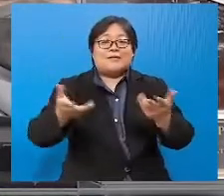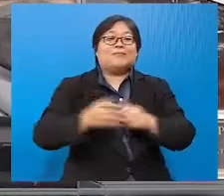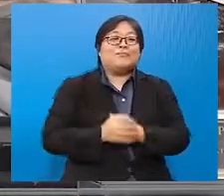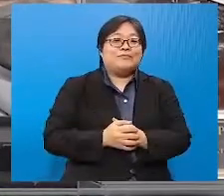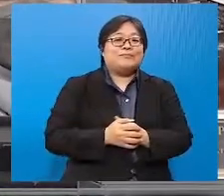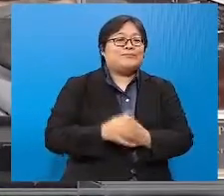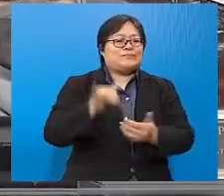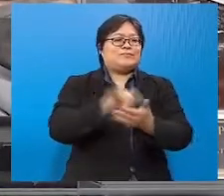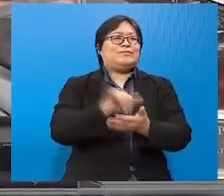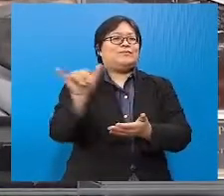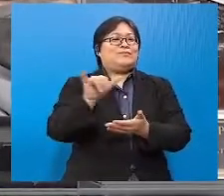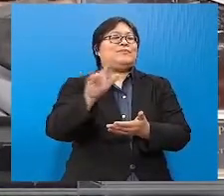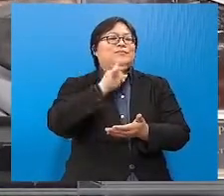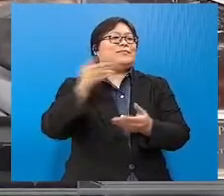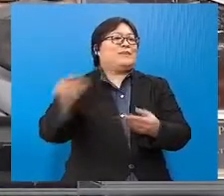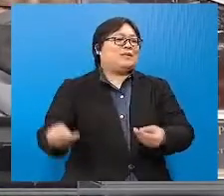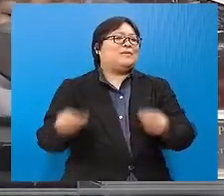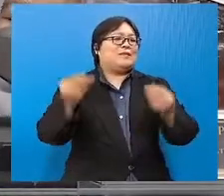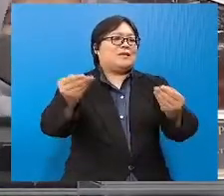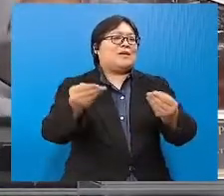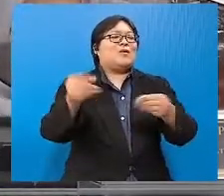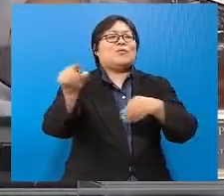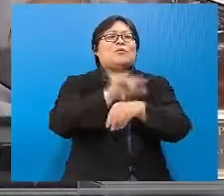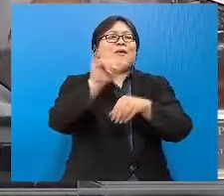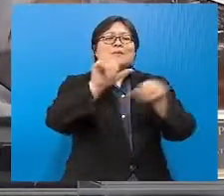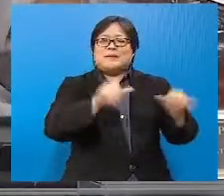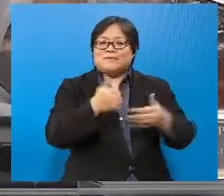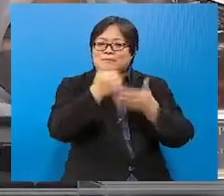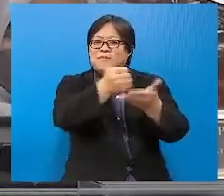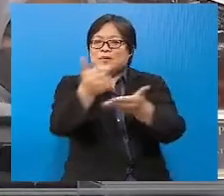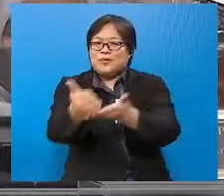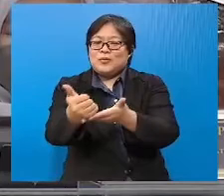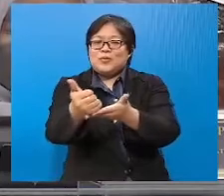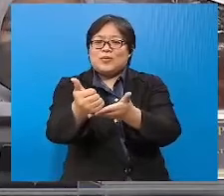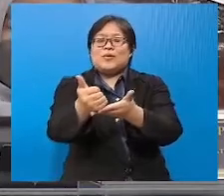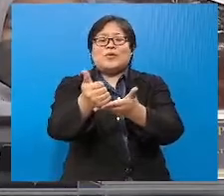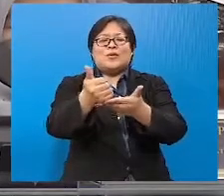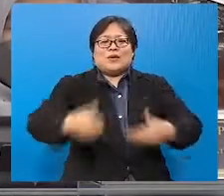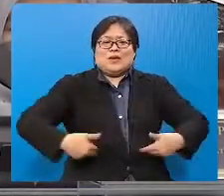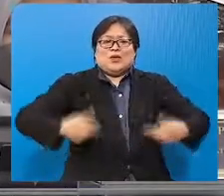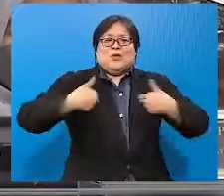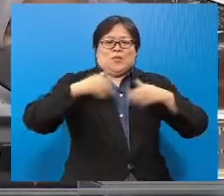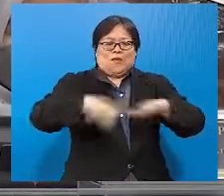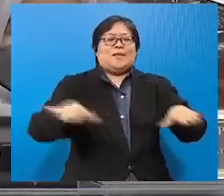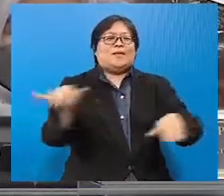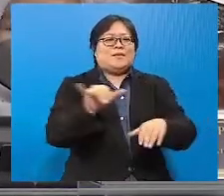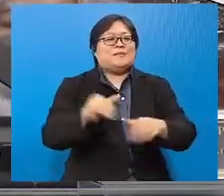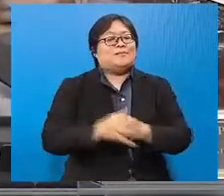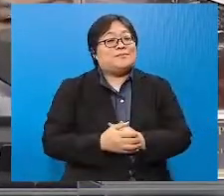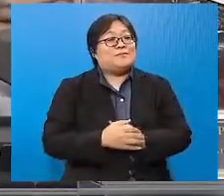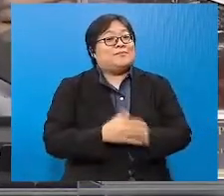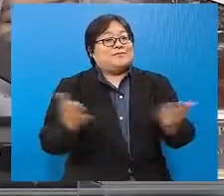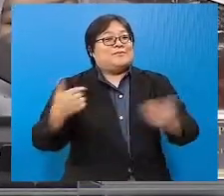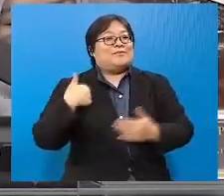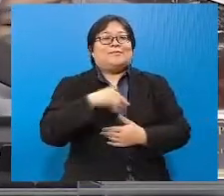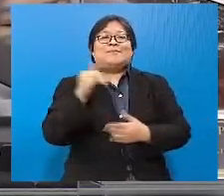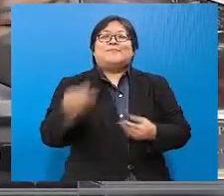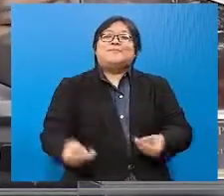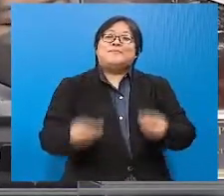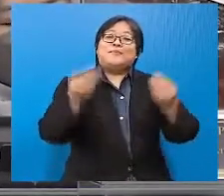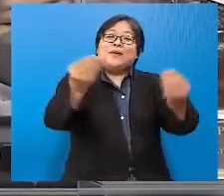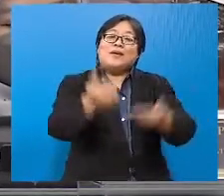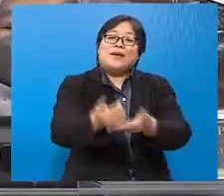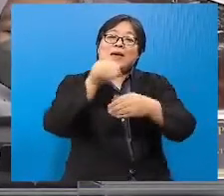itu juga sebenarnya digunakan untuk membantu mereka untuk menyara kehidupan kanak-kanak tersebut. Dan kita juga berikan juga